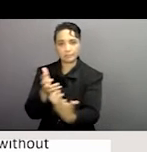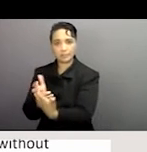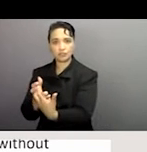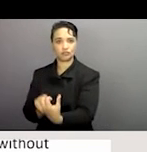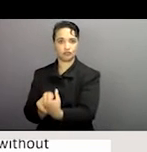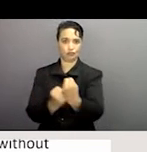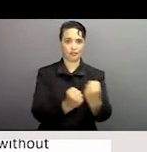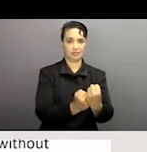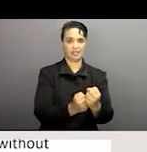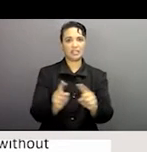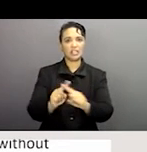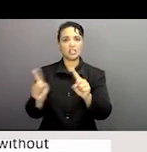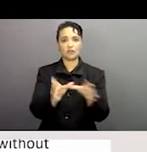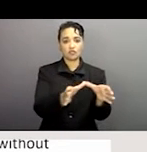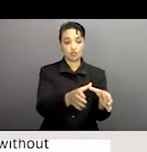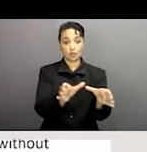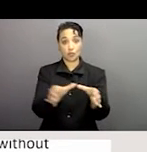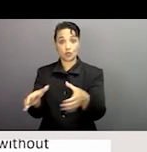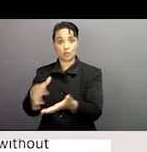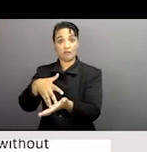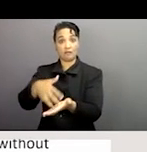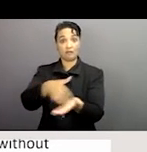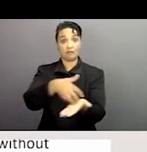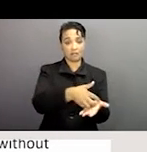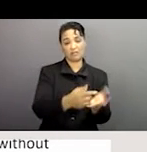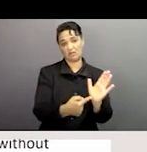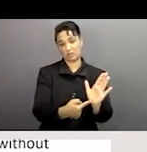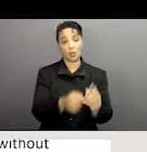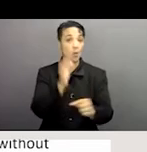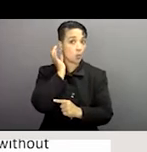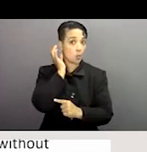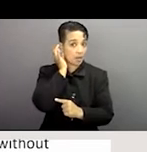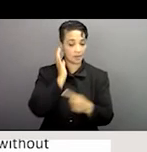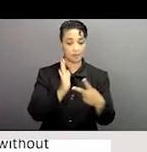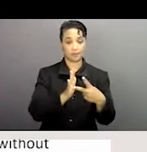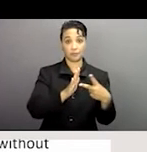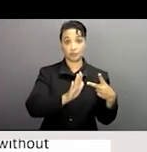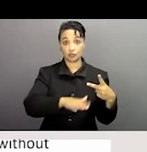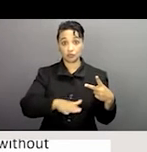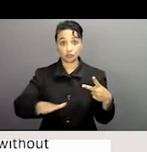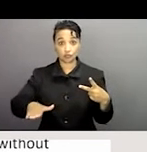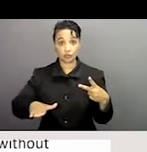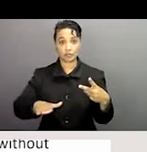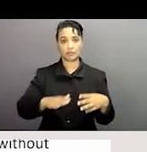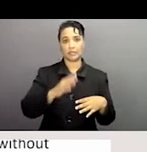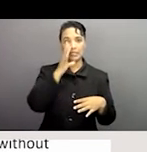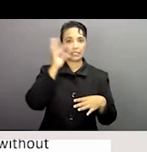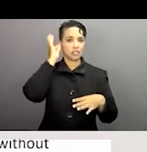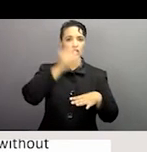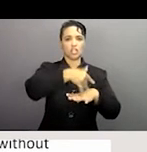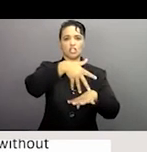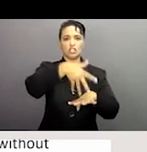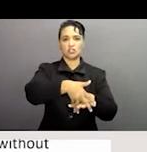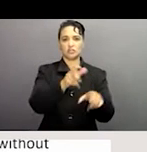être fournie particulièrement aux groupes vulnérables y compris les femmes les enfants les indigènes